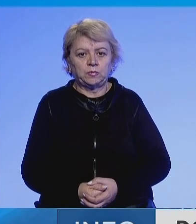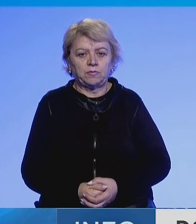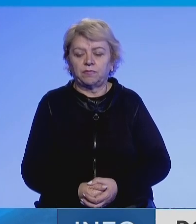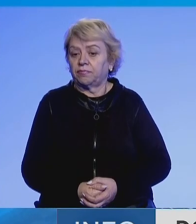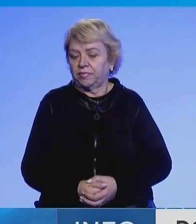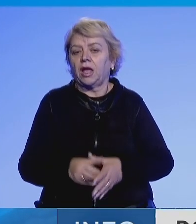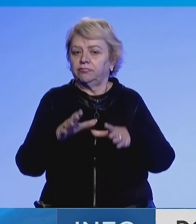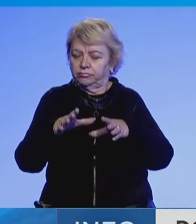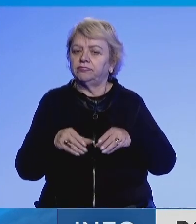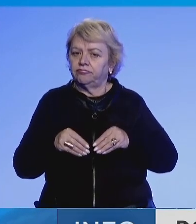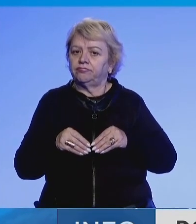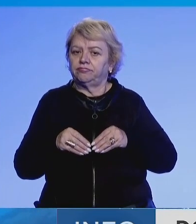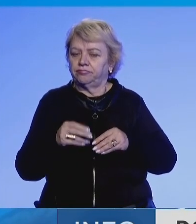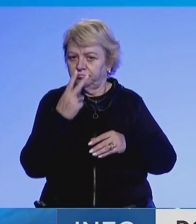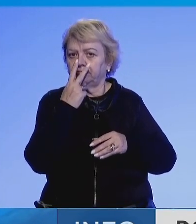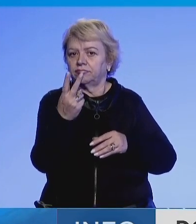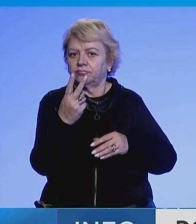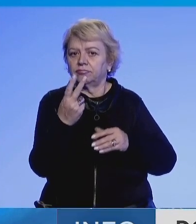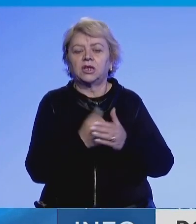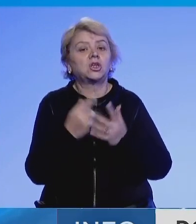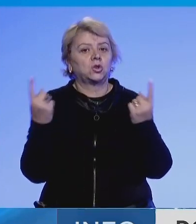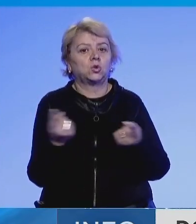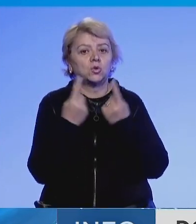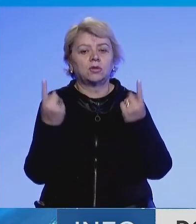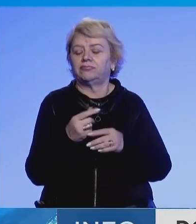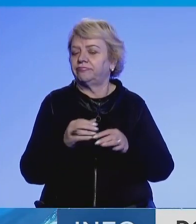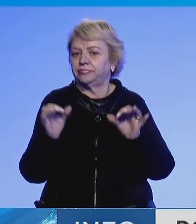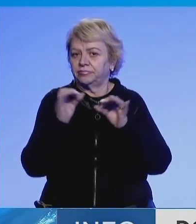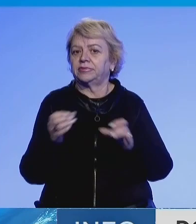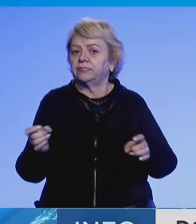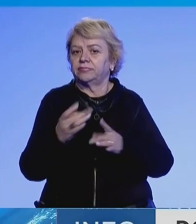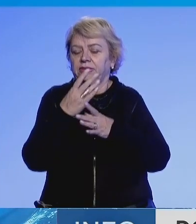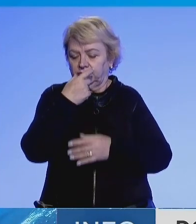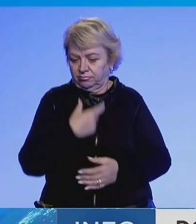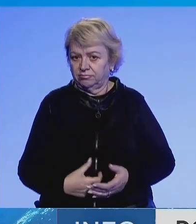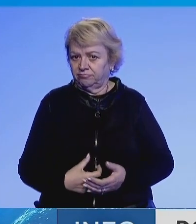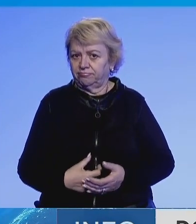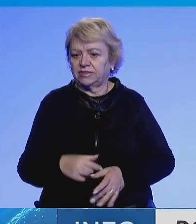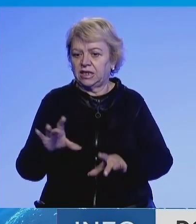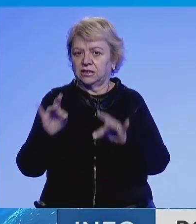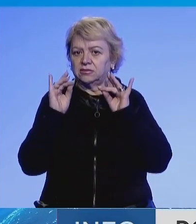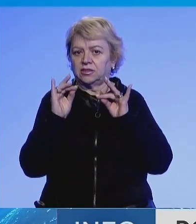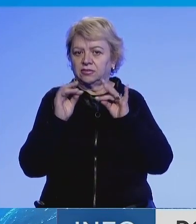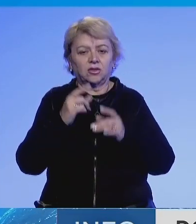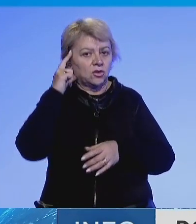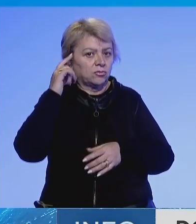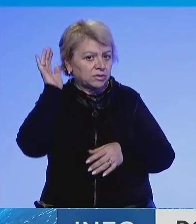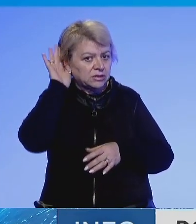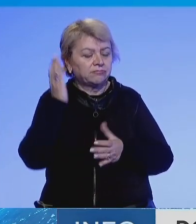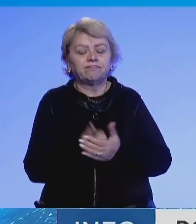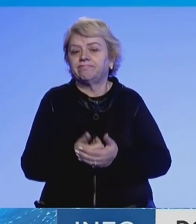E pranoj me gjitha të, duke pasur parasysh situatën nuk mund të adërzoj mandatin me të cilën jam zgjedhur nga partija konservatore,